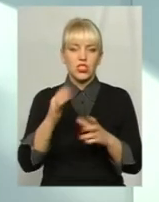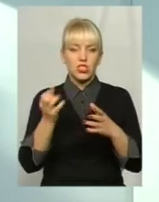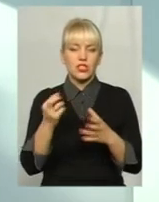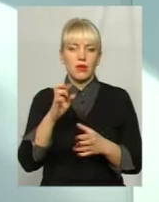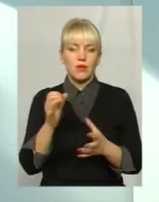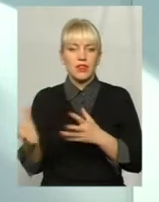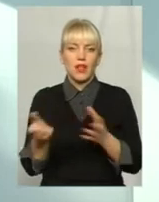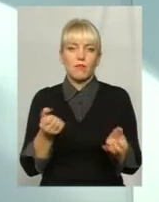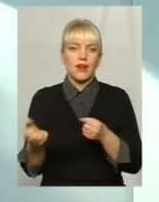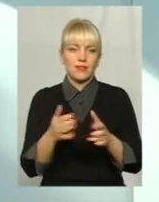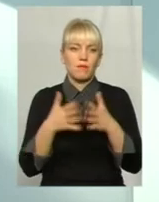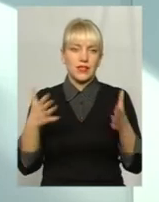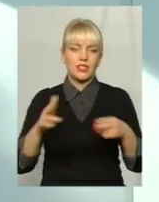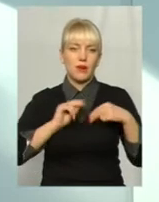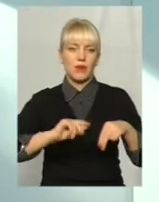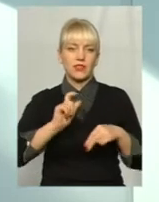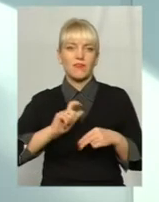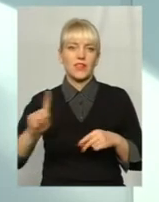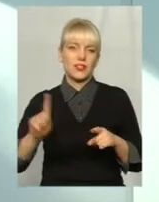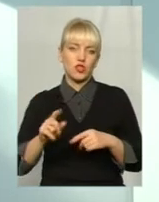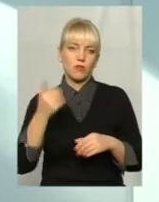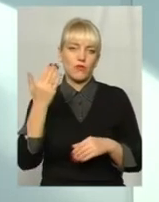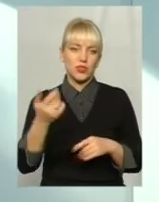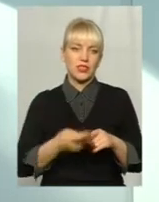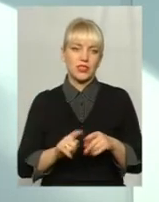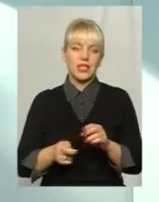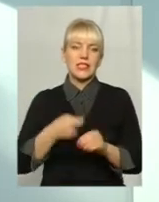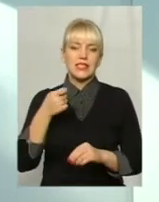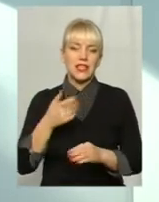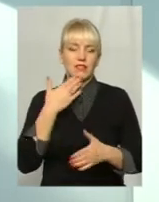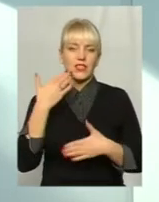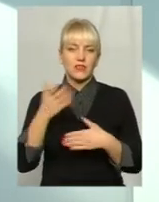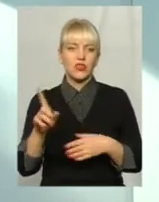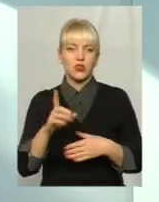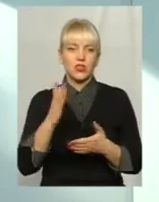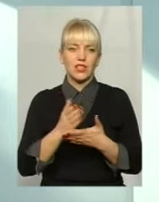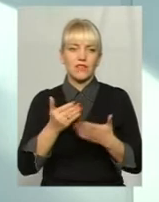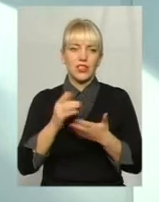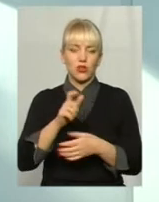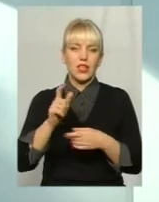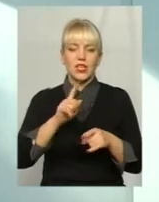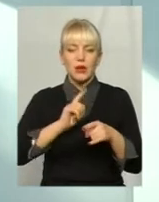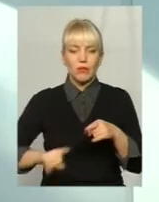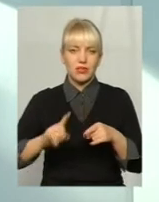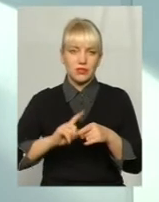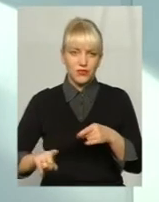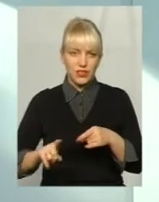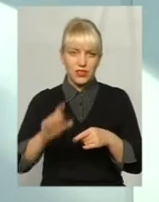ще більше працівників, щоб вони ті заявки звернення, які йдуть від мешканців, більше ефективно і